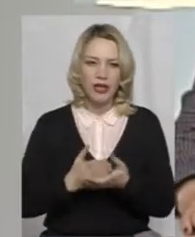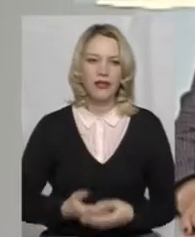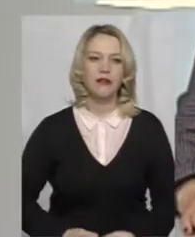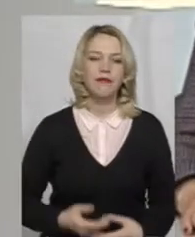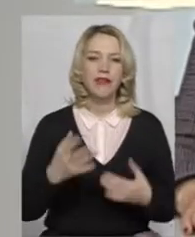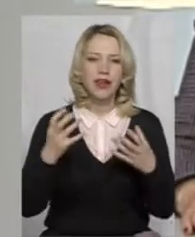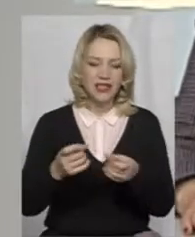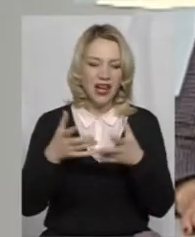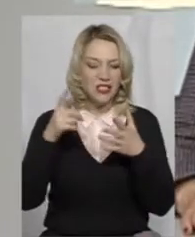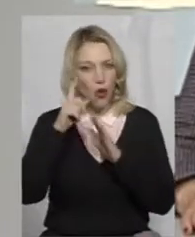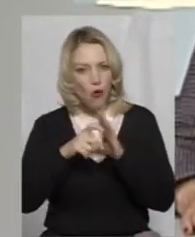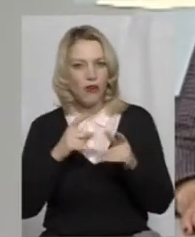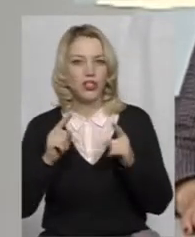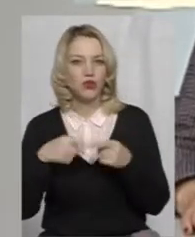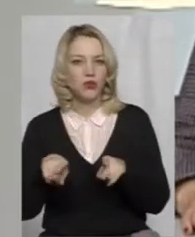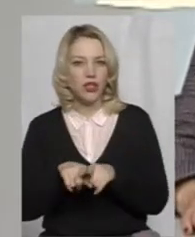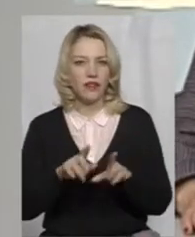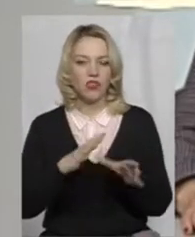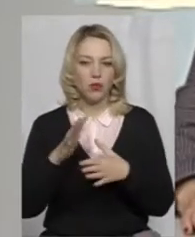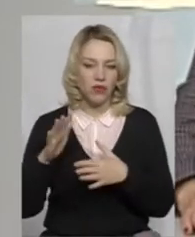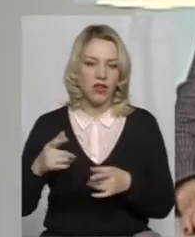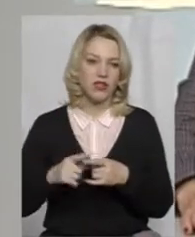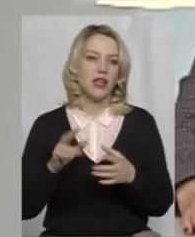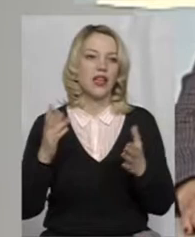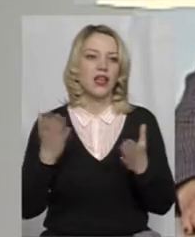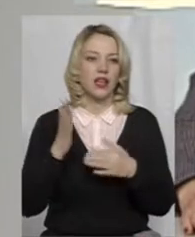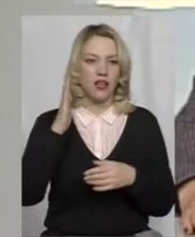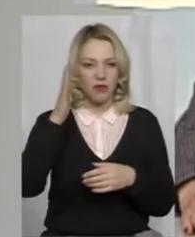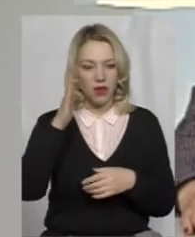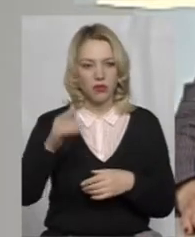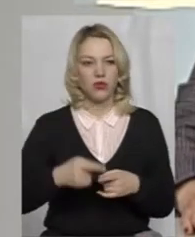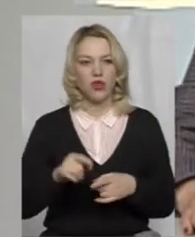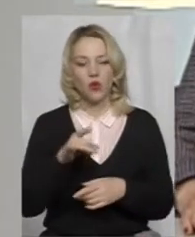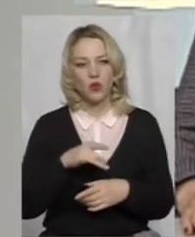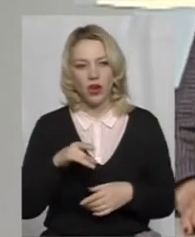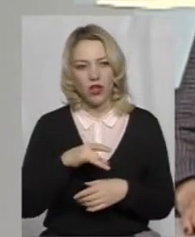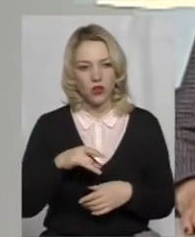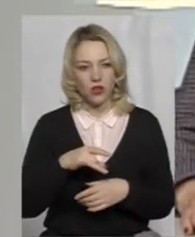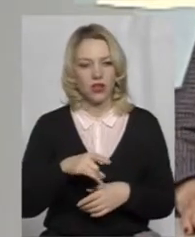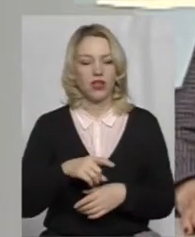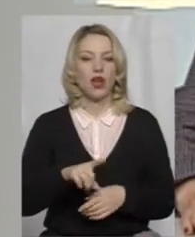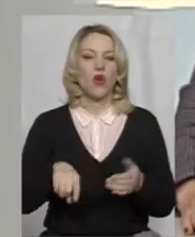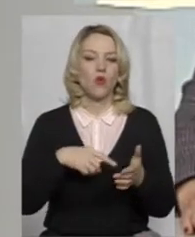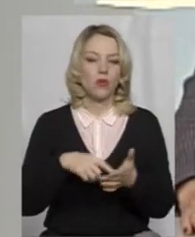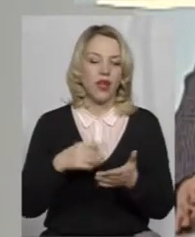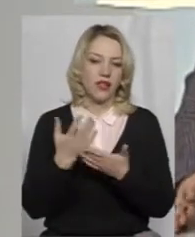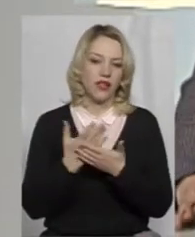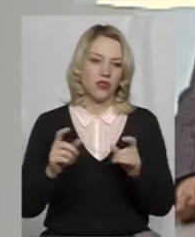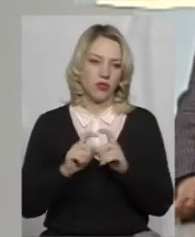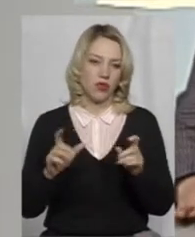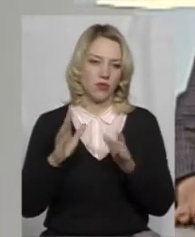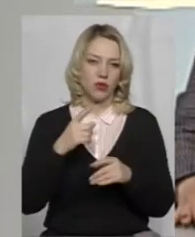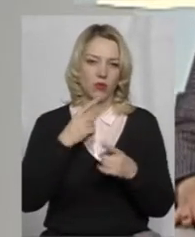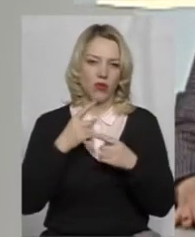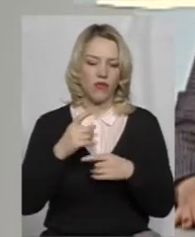З'ясовувати, чому так відбувається і яке майбутнє у районних комунальних кінотеатрів, будемо з